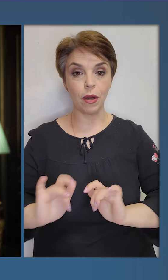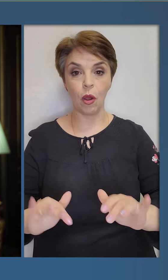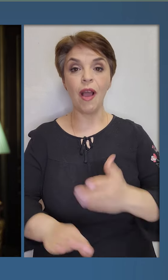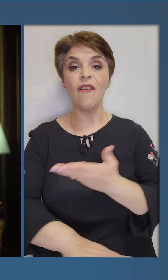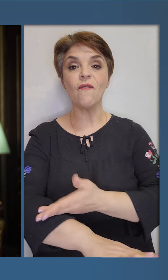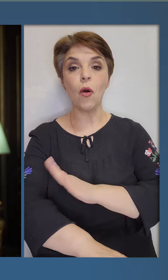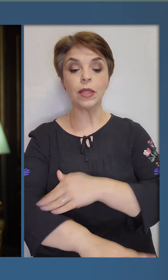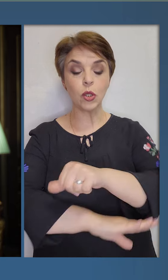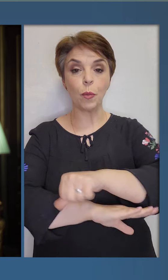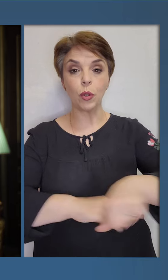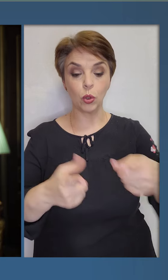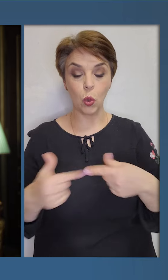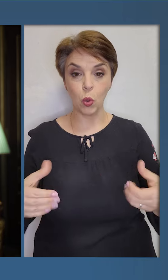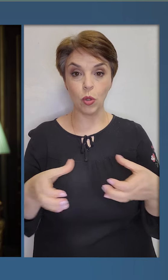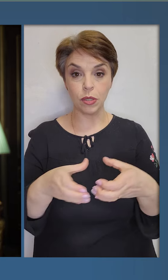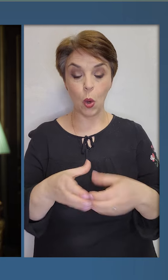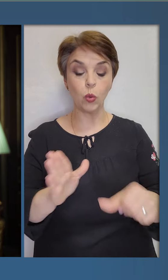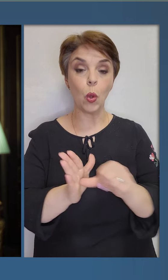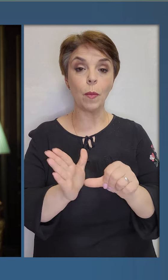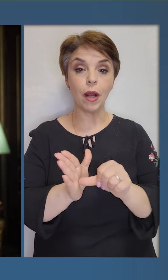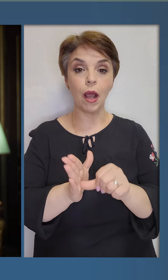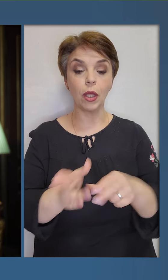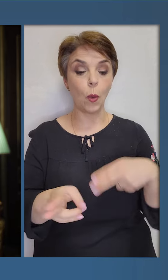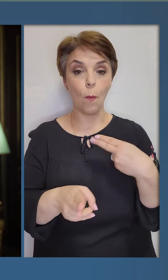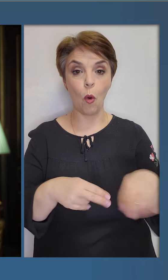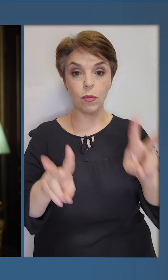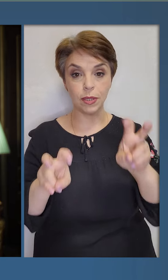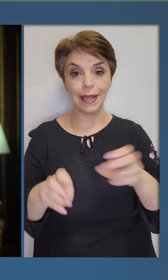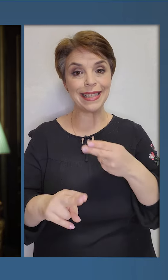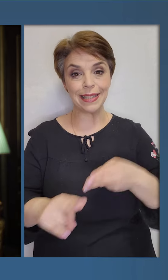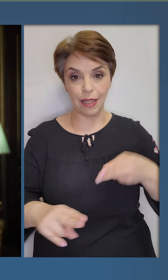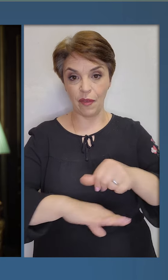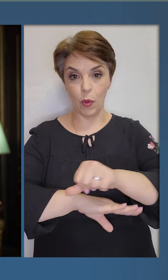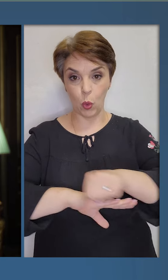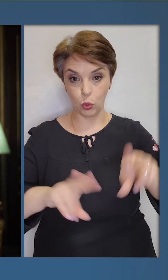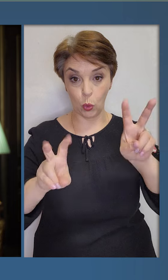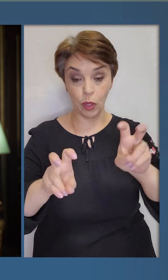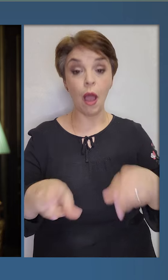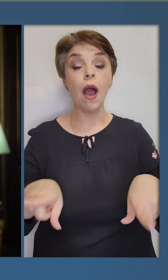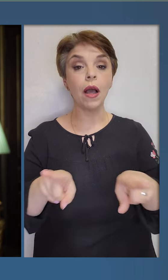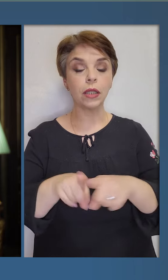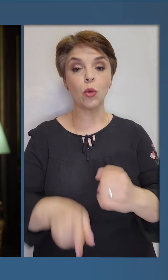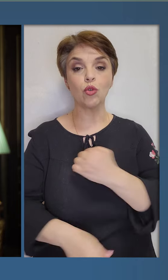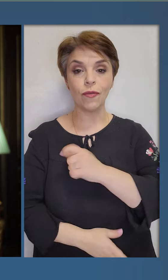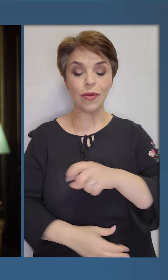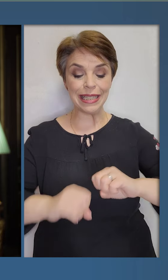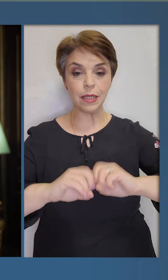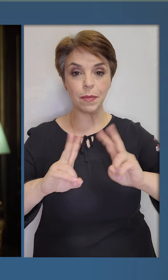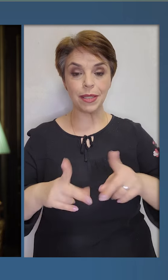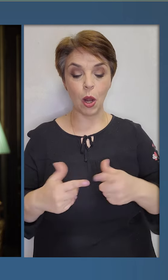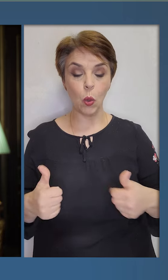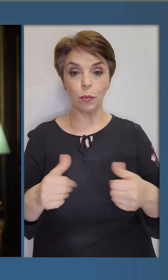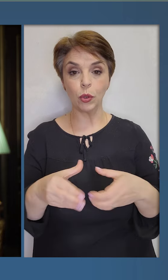реагування Волинського прикордонного загону, бригади Помста та Сталевий кордон, а також воїни